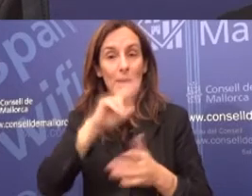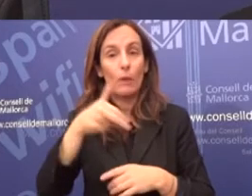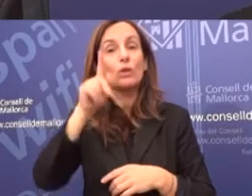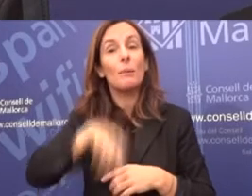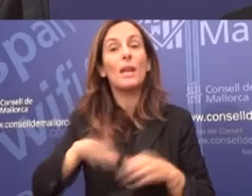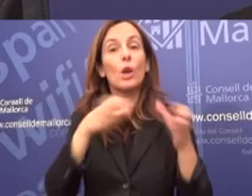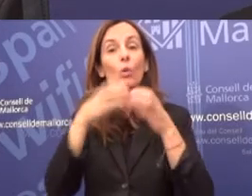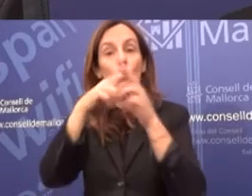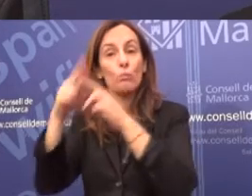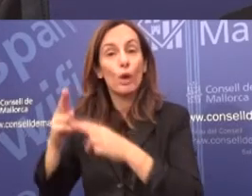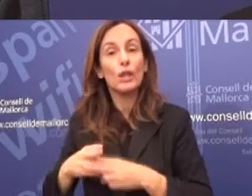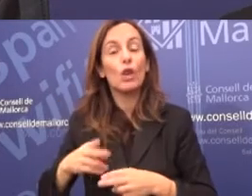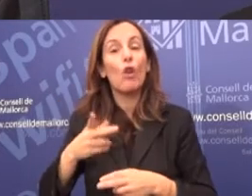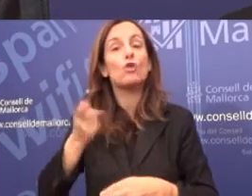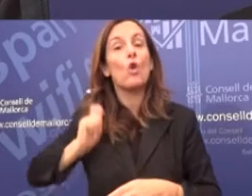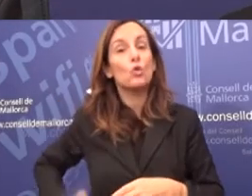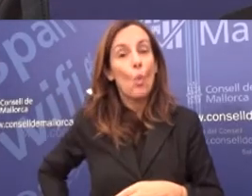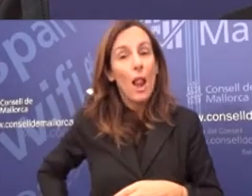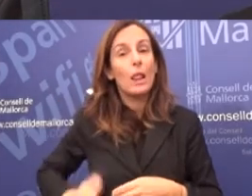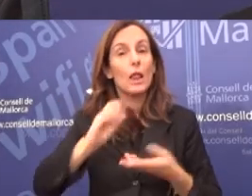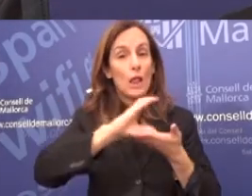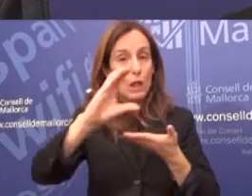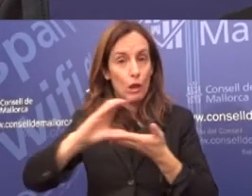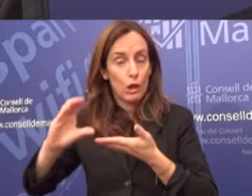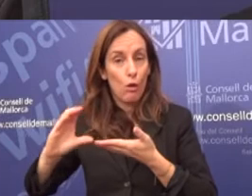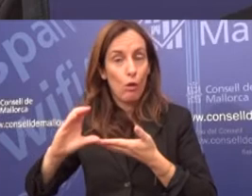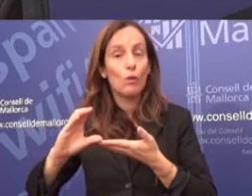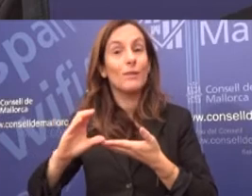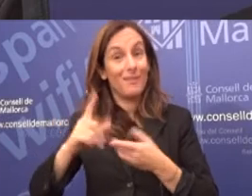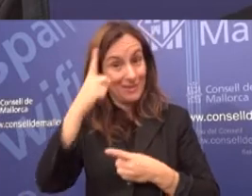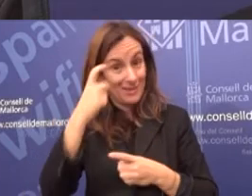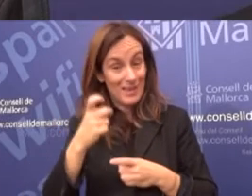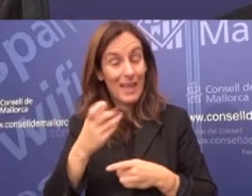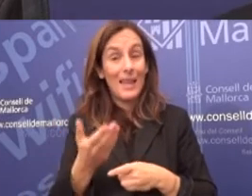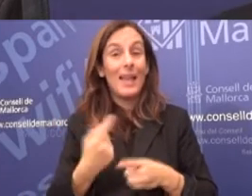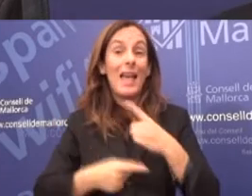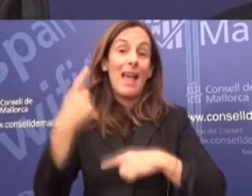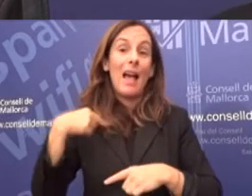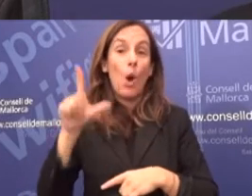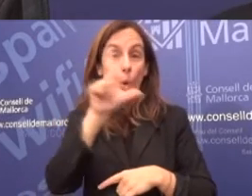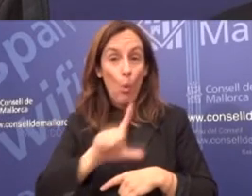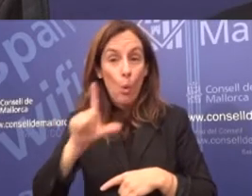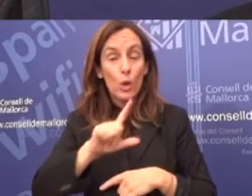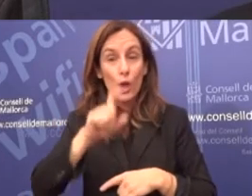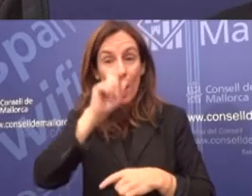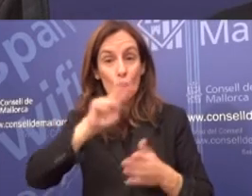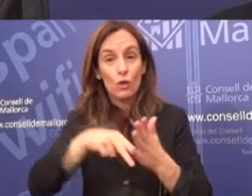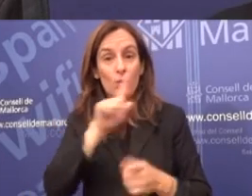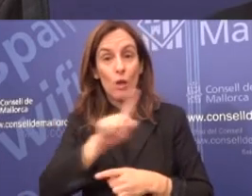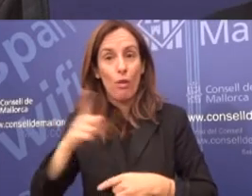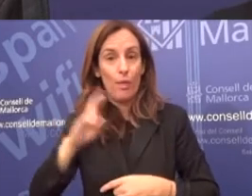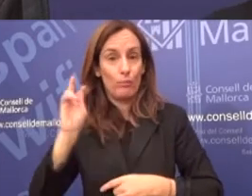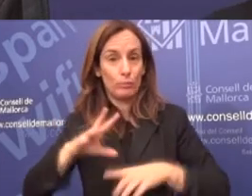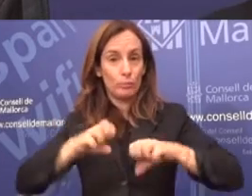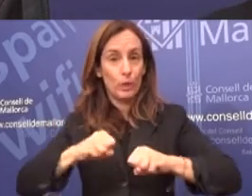euros. Les assignacions en el grup polítics, que vull recordar que en un juliol de